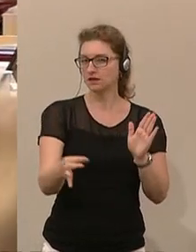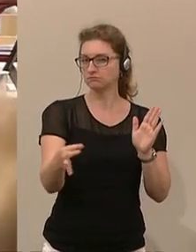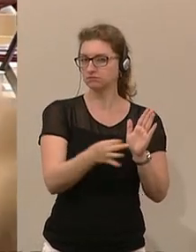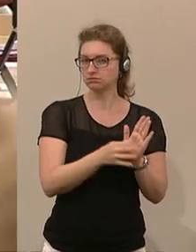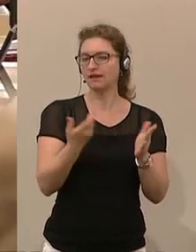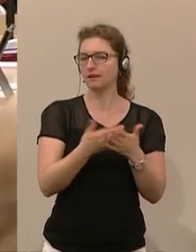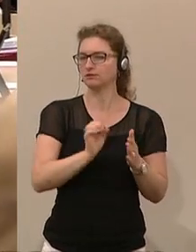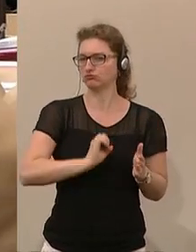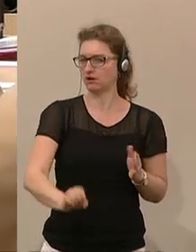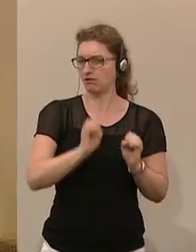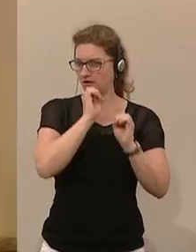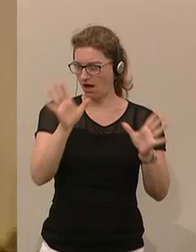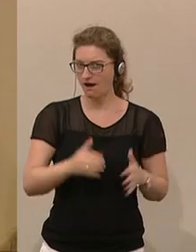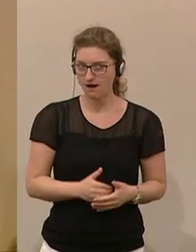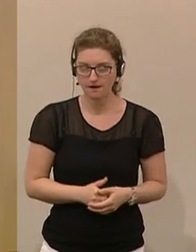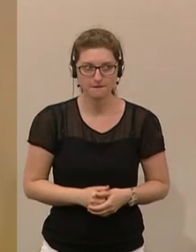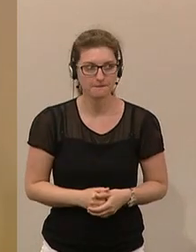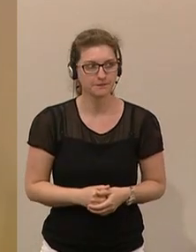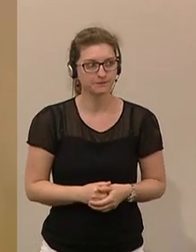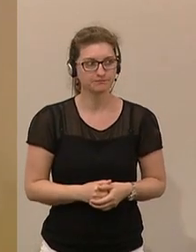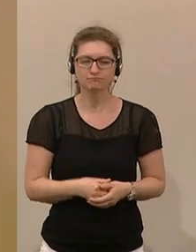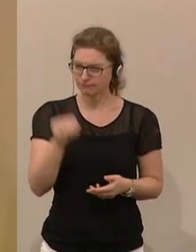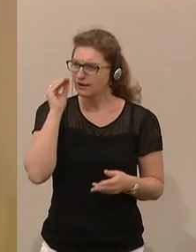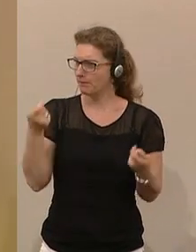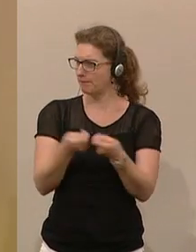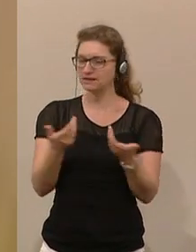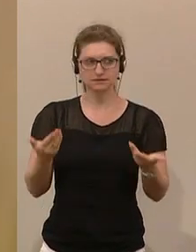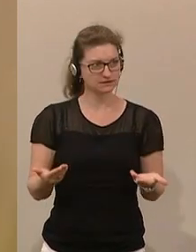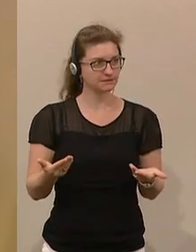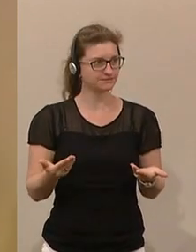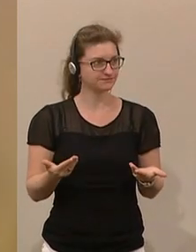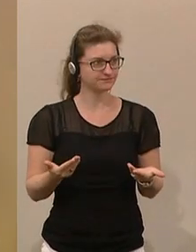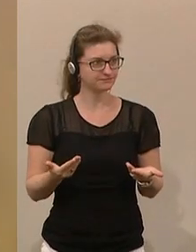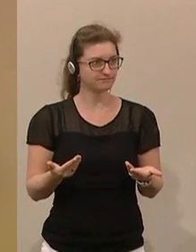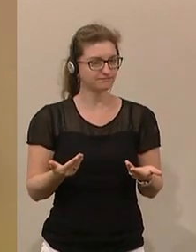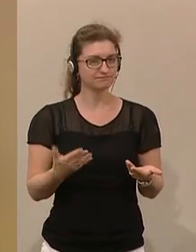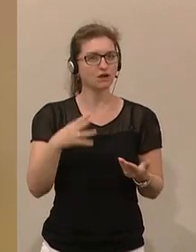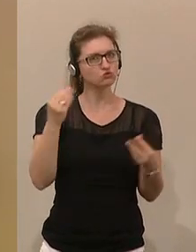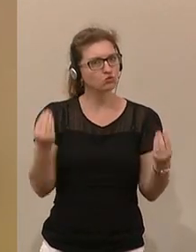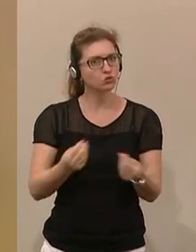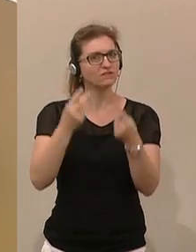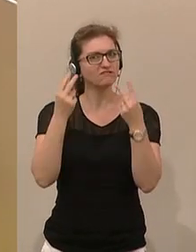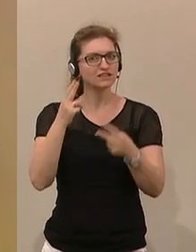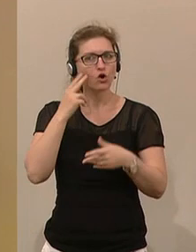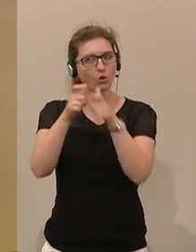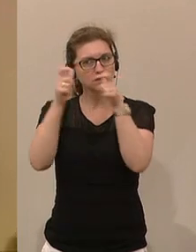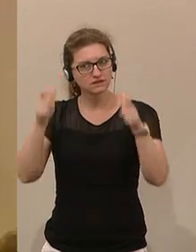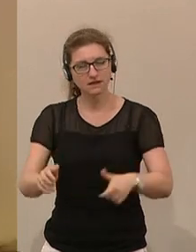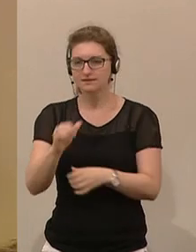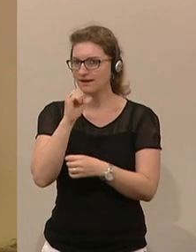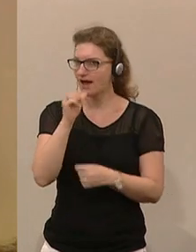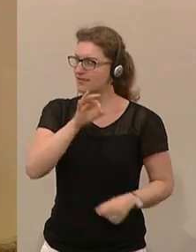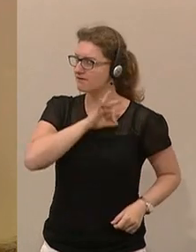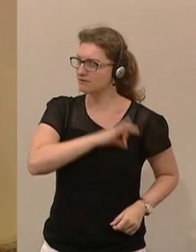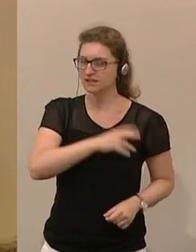damit es ganz geschwind geht. Ich glaube, jetzt haben wir es. Weil es um Konzerne geht, keine verbindliche